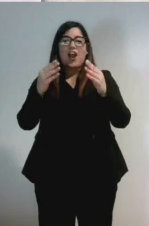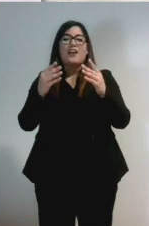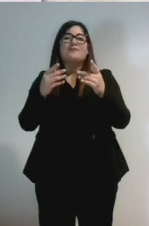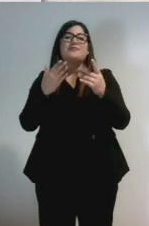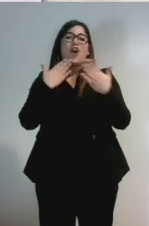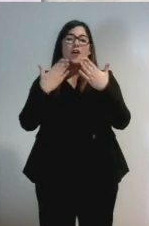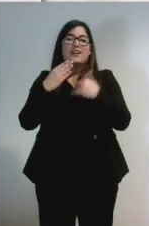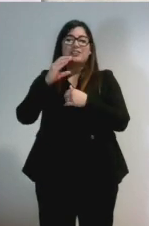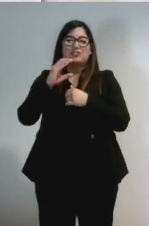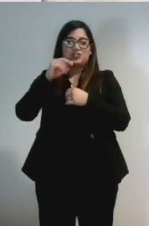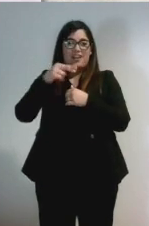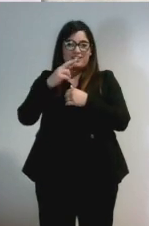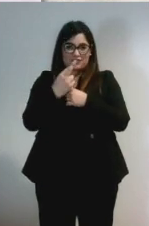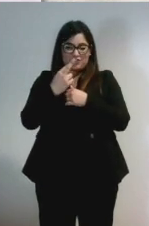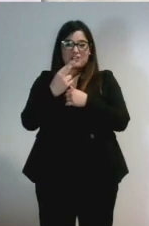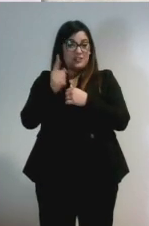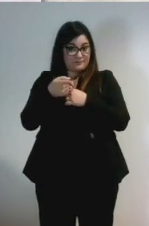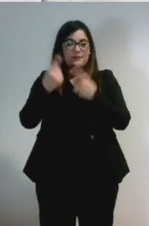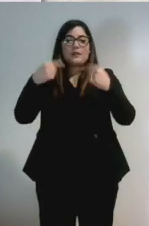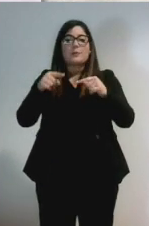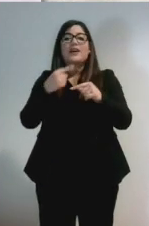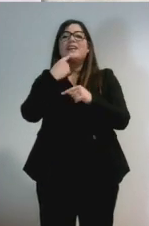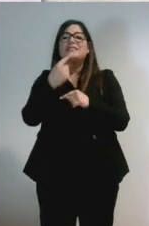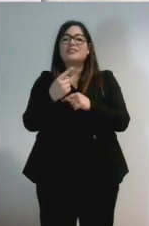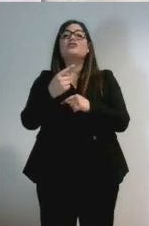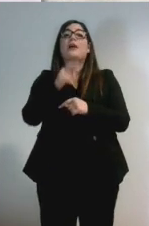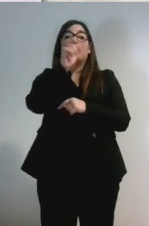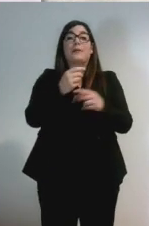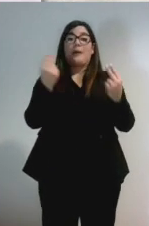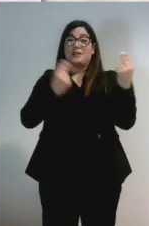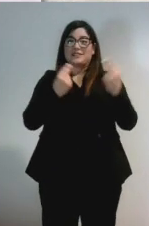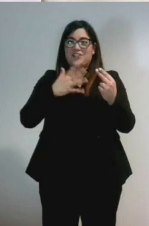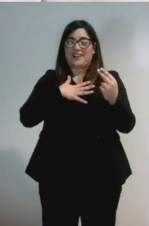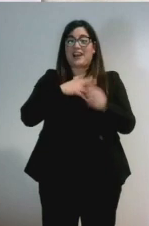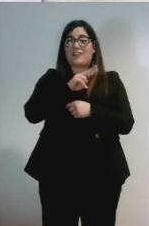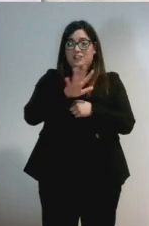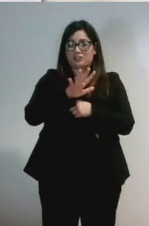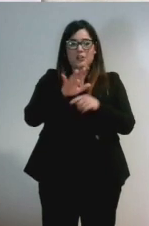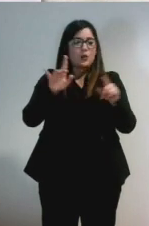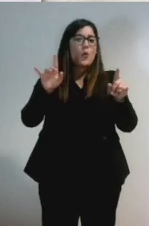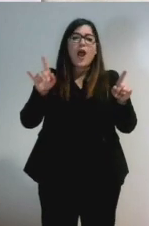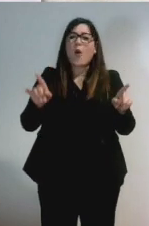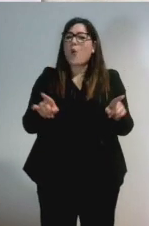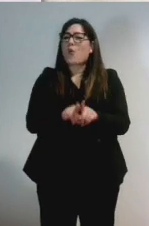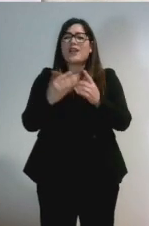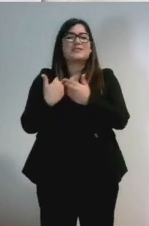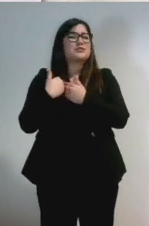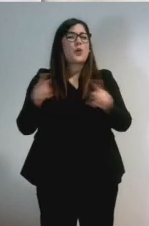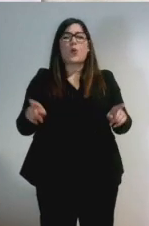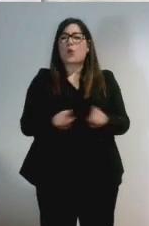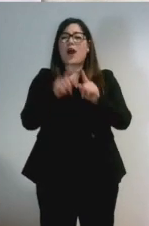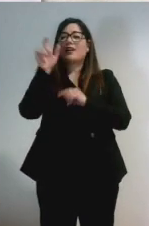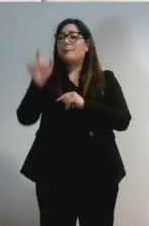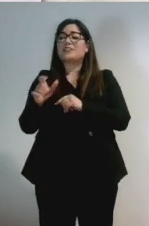detto che un sindaco di 27 anni ha le stesse responsabilità, gli stessi problemi da risolvere di uno di 58 anni, anzi ha qualche